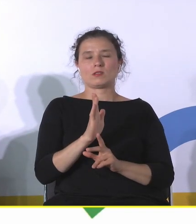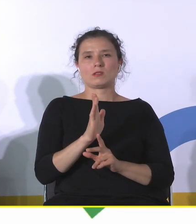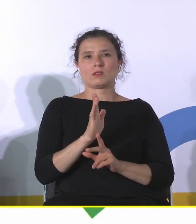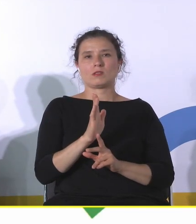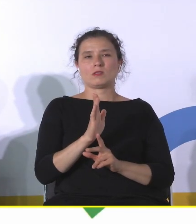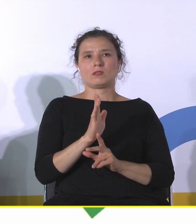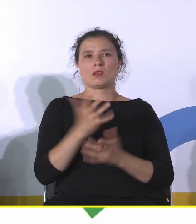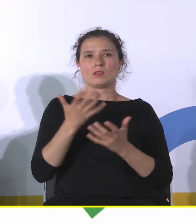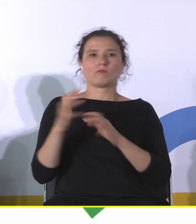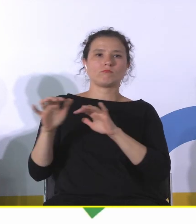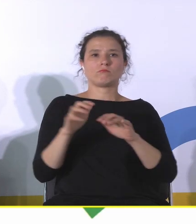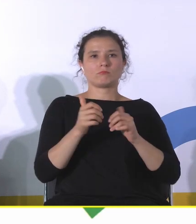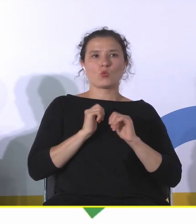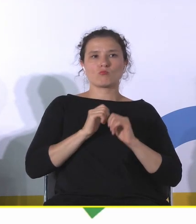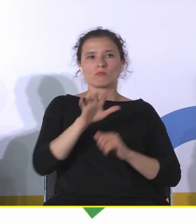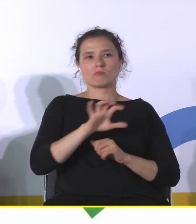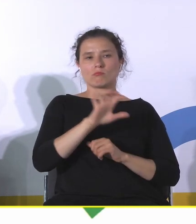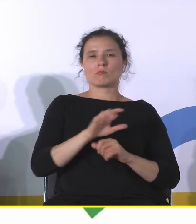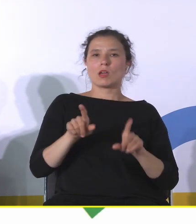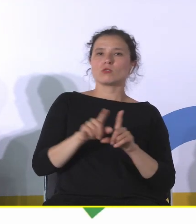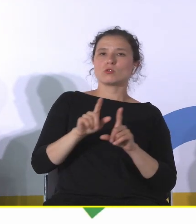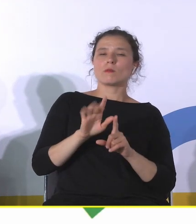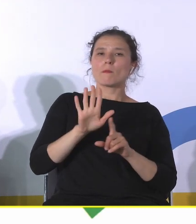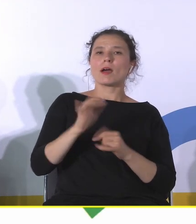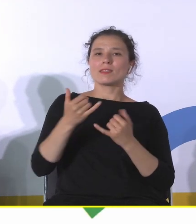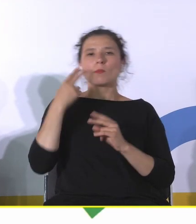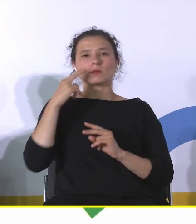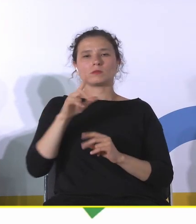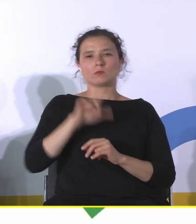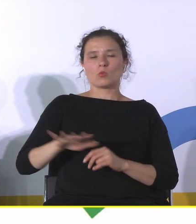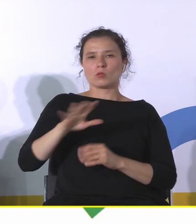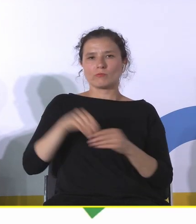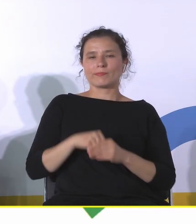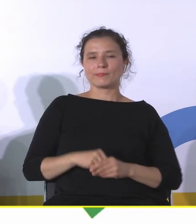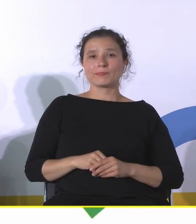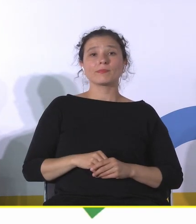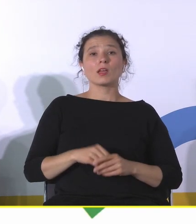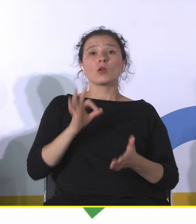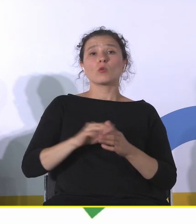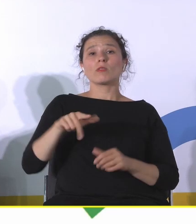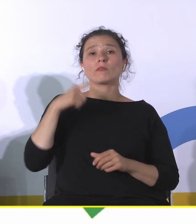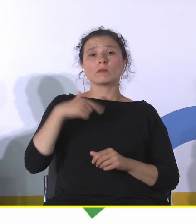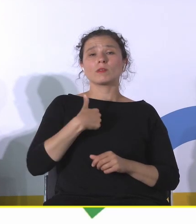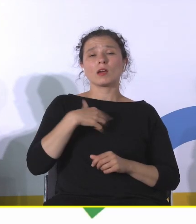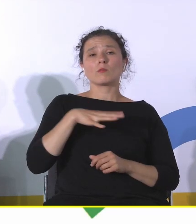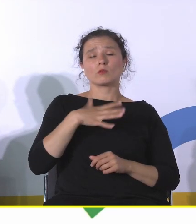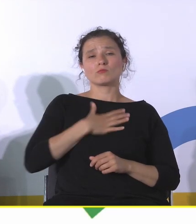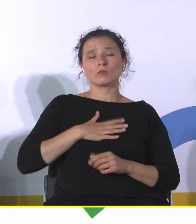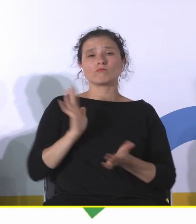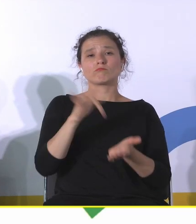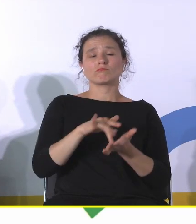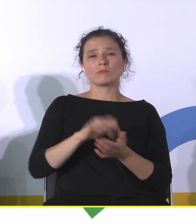może mieć też ten inny wymiar, wymiar społeczny. Proszę Państwa, dokładnie dwa tygodnie temu miałam przyjemność odwiedzić m.in. kopalnię